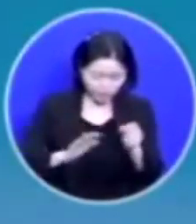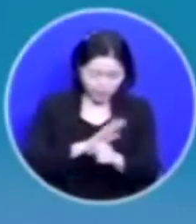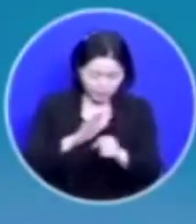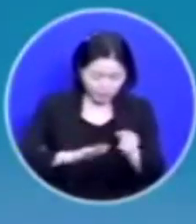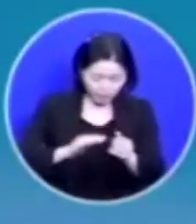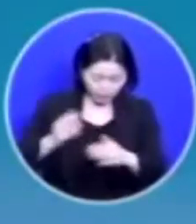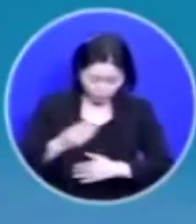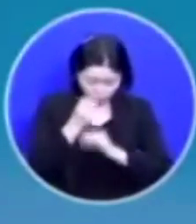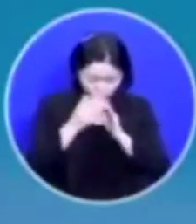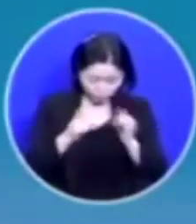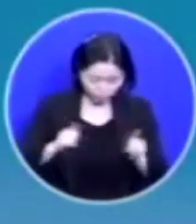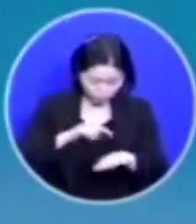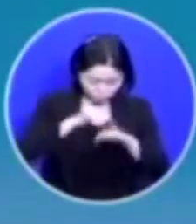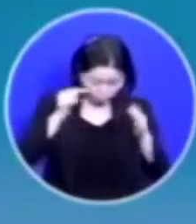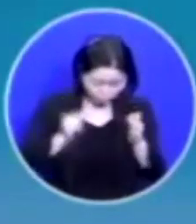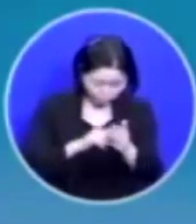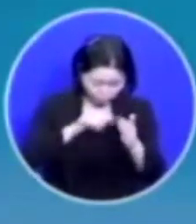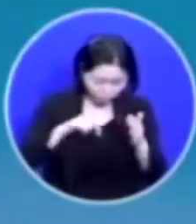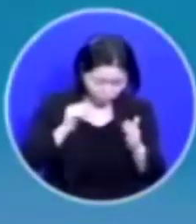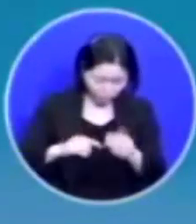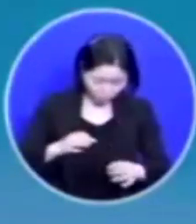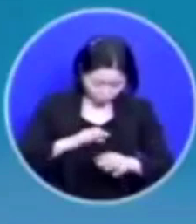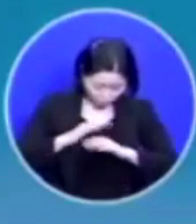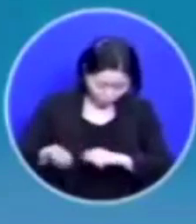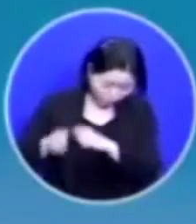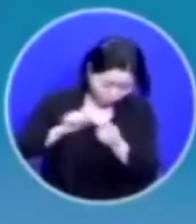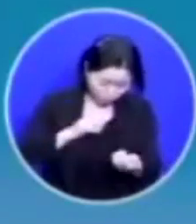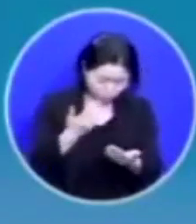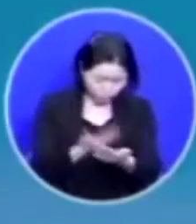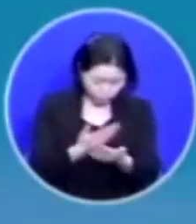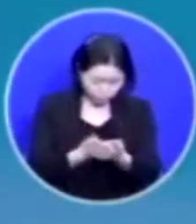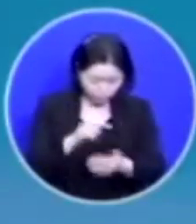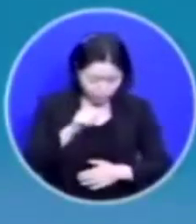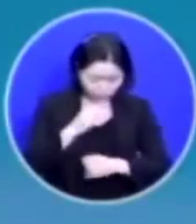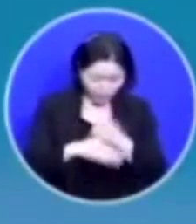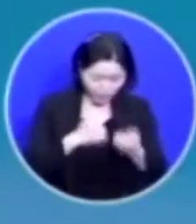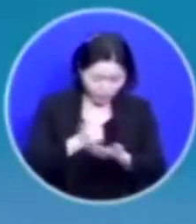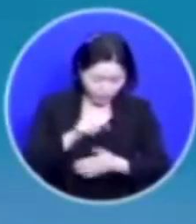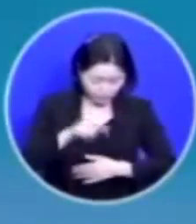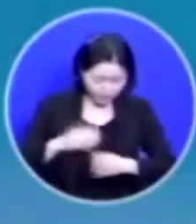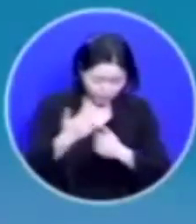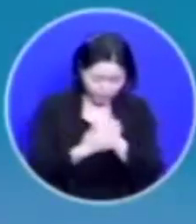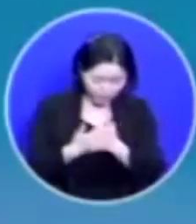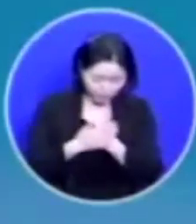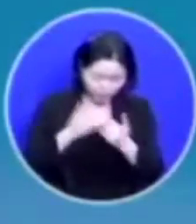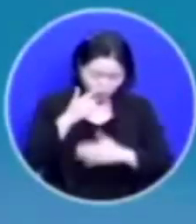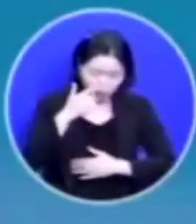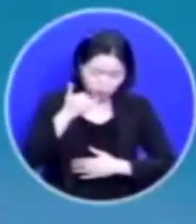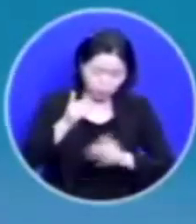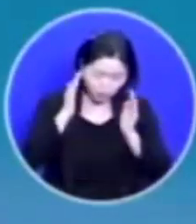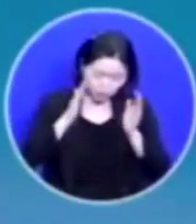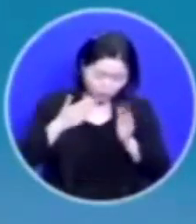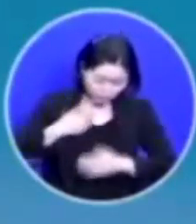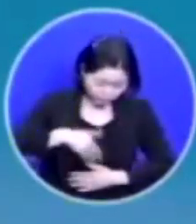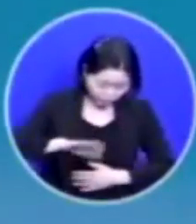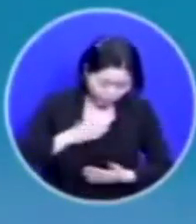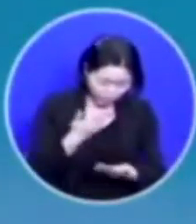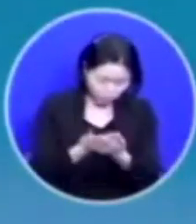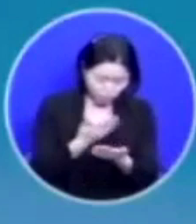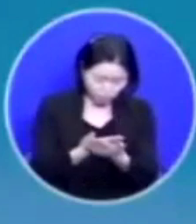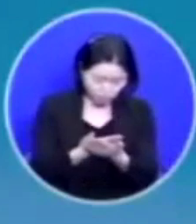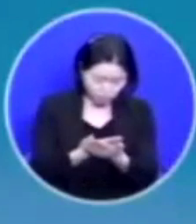성도들의 심령에 놀라웠게 부어주시고 하나님 그 은혜가 부모님을 향하여 가게 해주소서